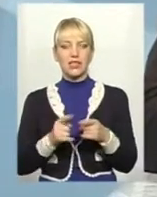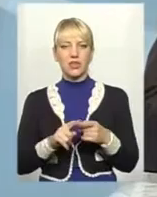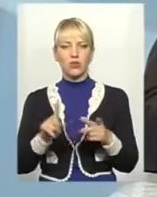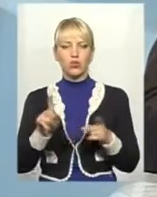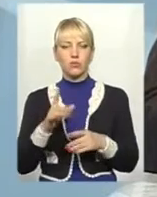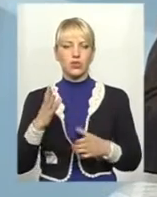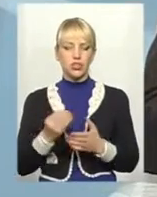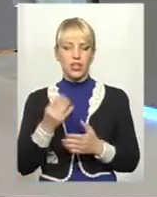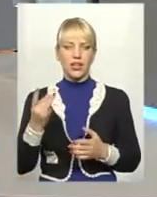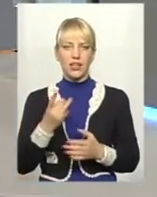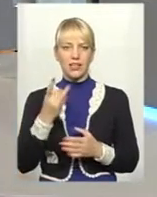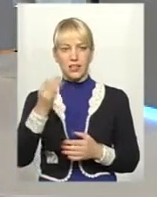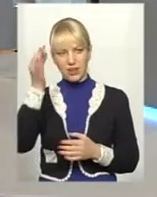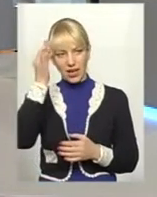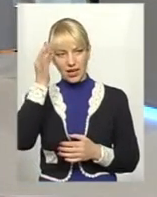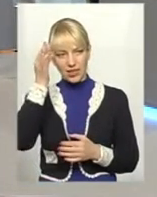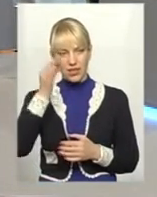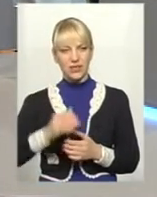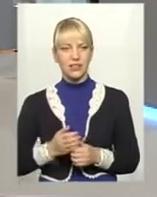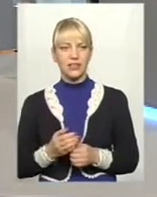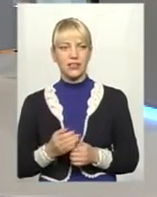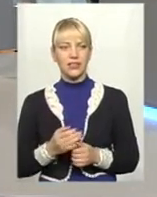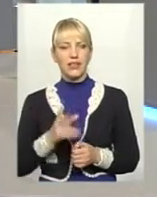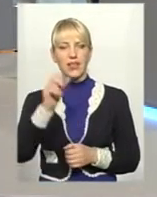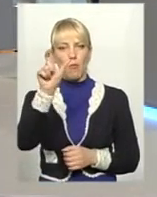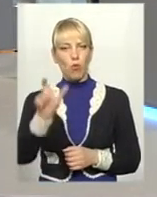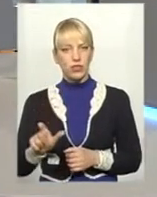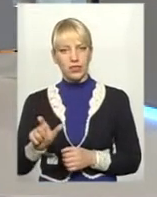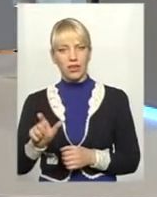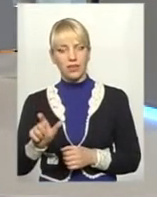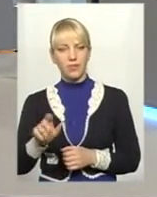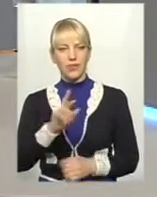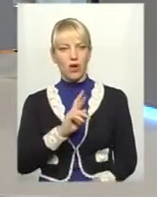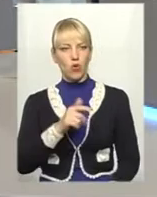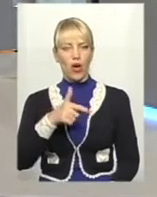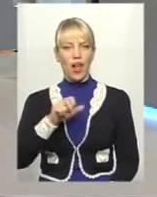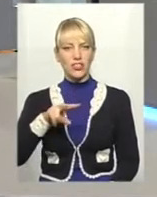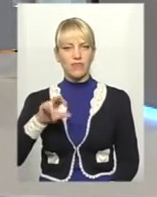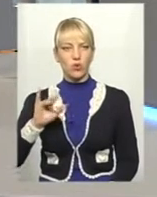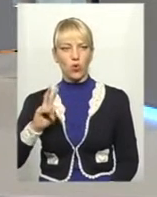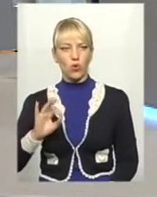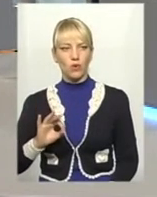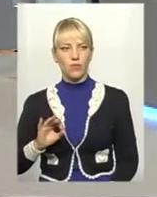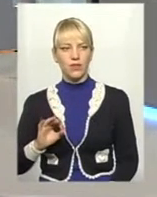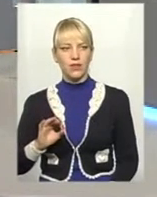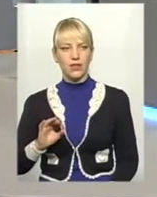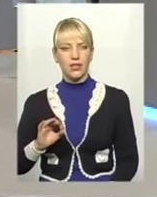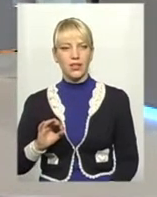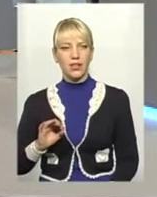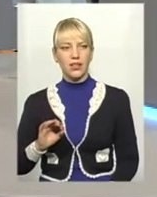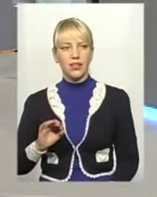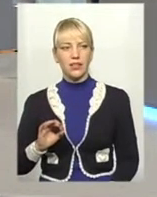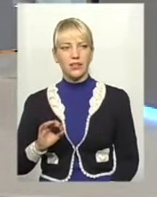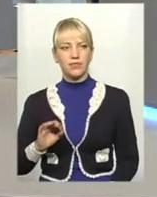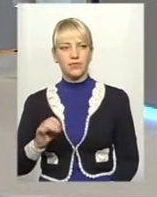раз звернути увагу на постать Якова Гальчевського. Я перебію вас, перепрошую.